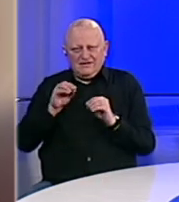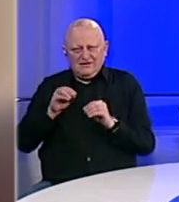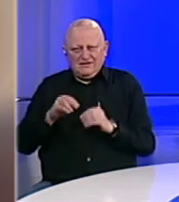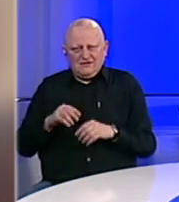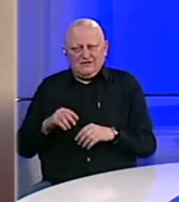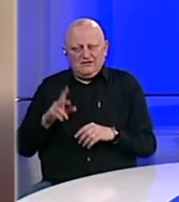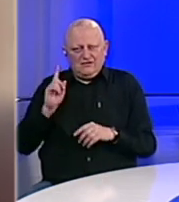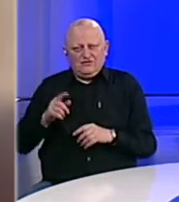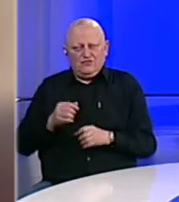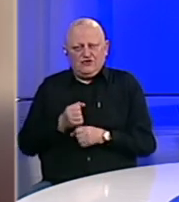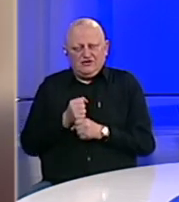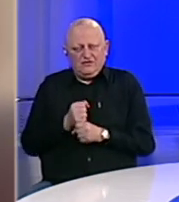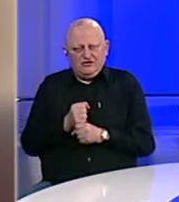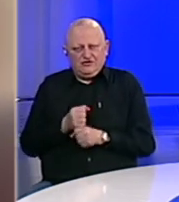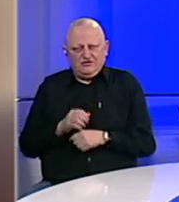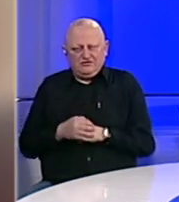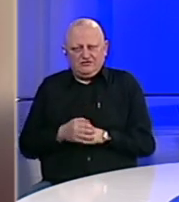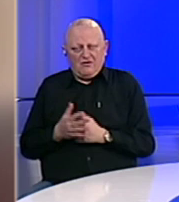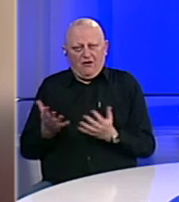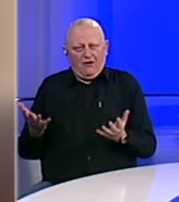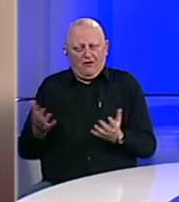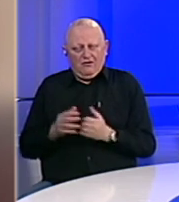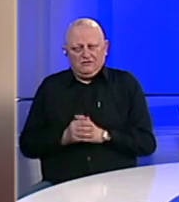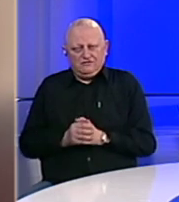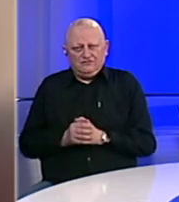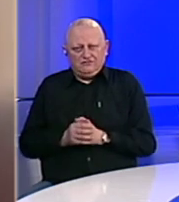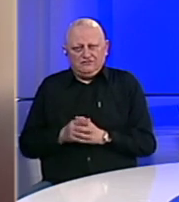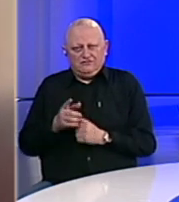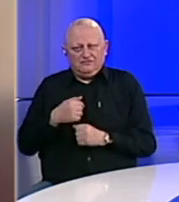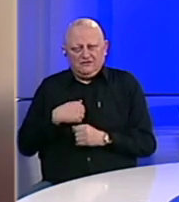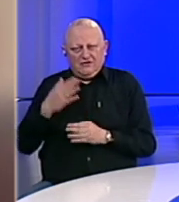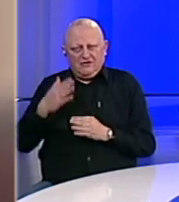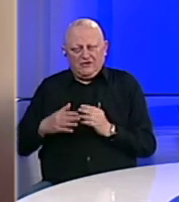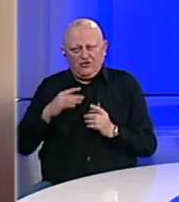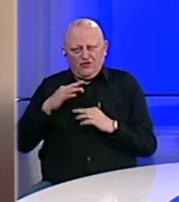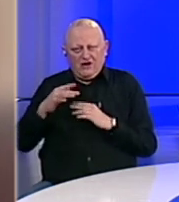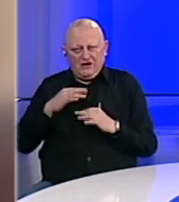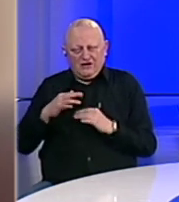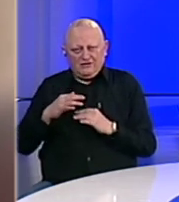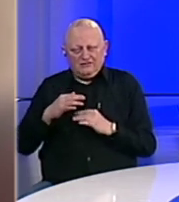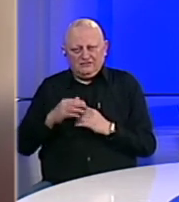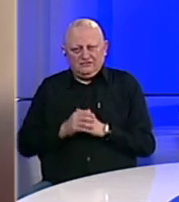Naravno da se pridržava. Aaaa. I onda sam joj do kraja razgovora